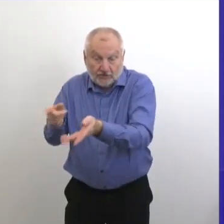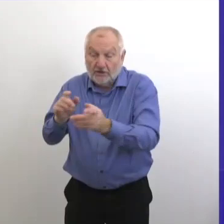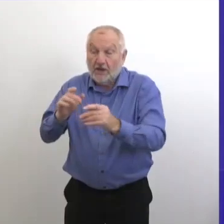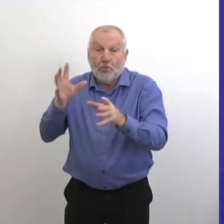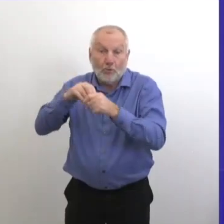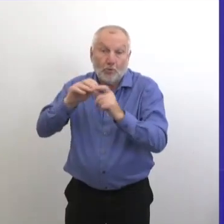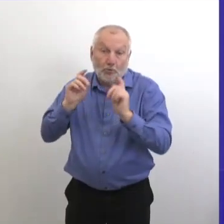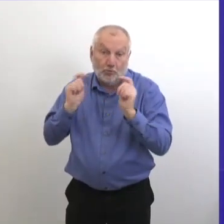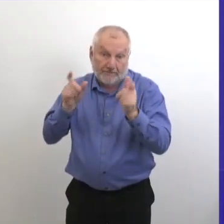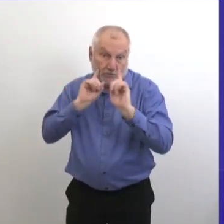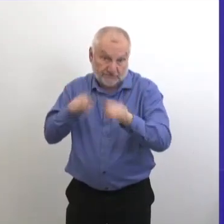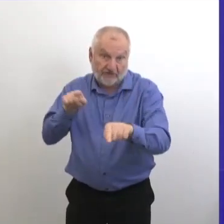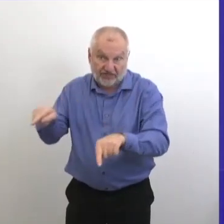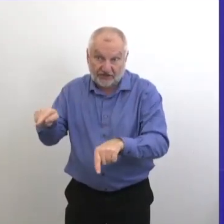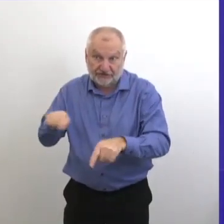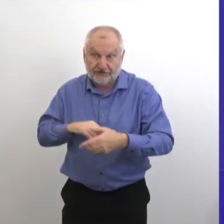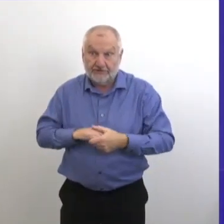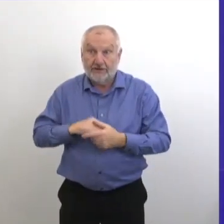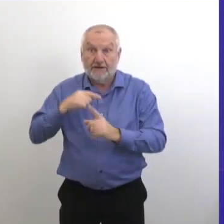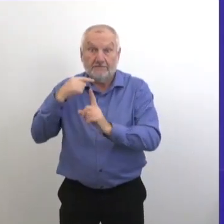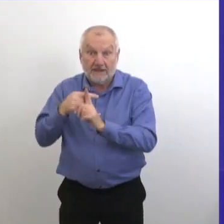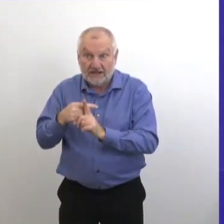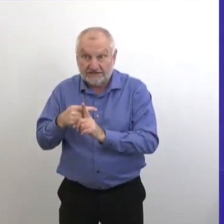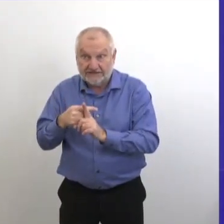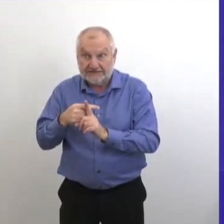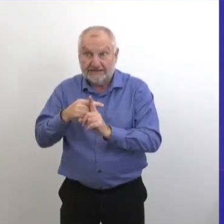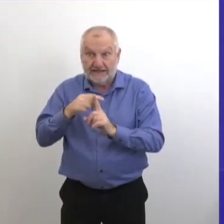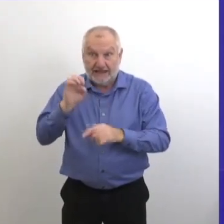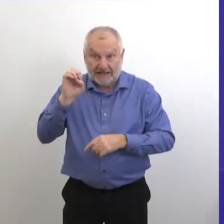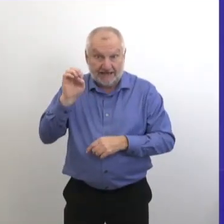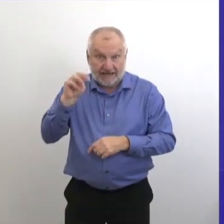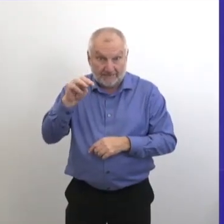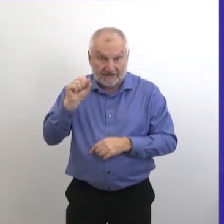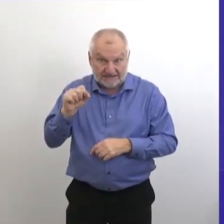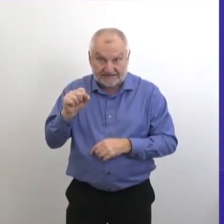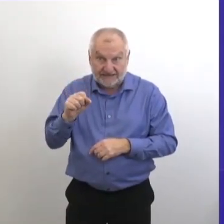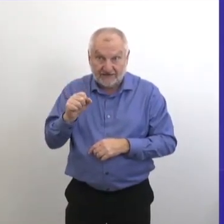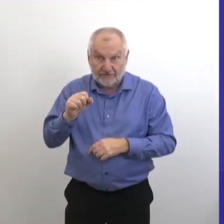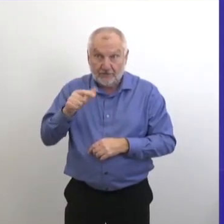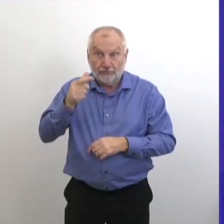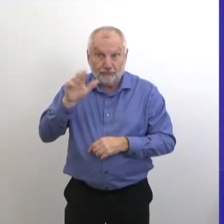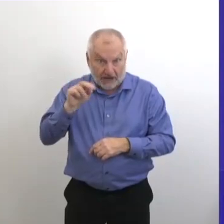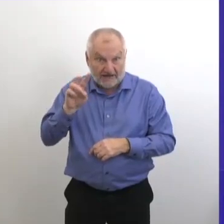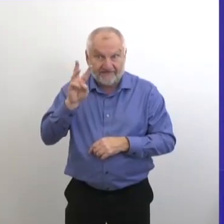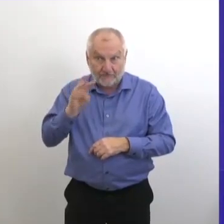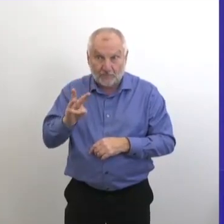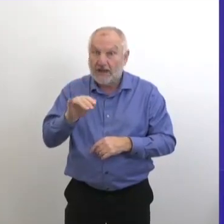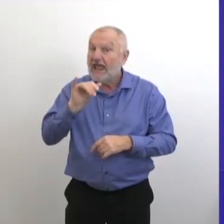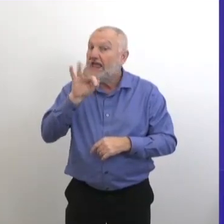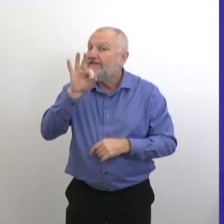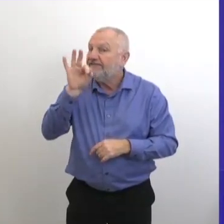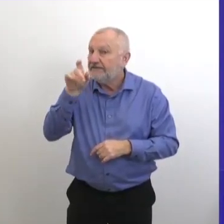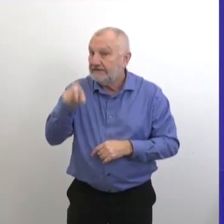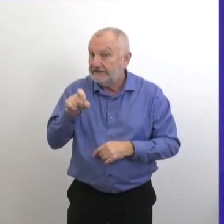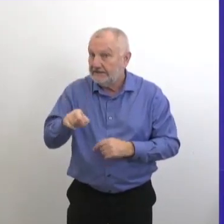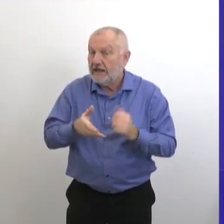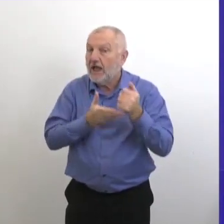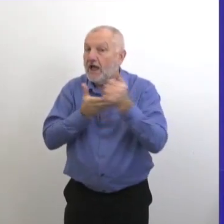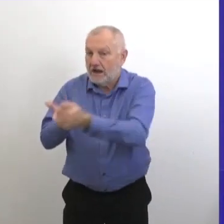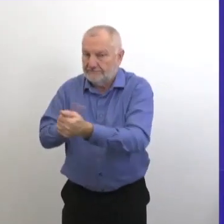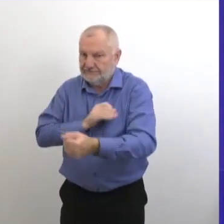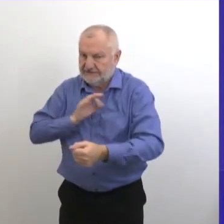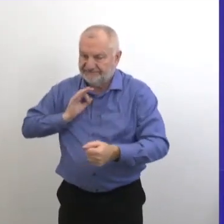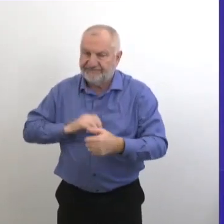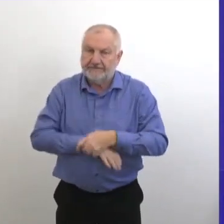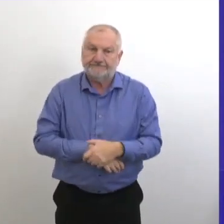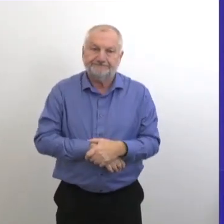Il y a également du personnel paramédical qui est stationné au centre de Grandview pour aider quand